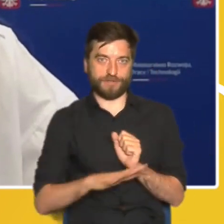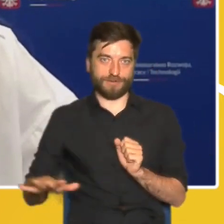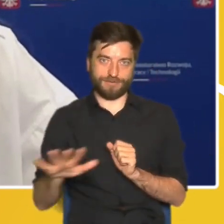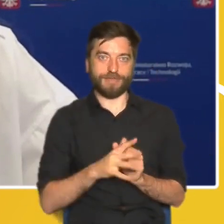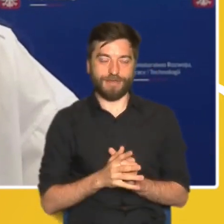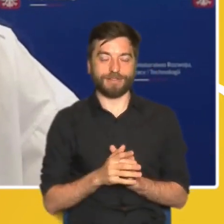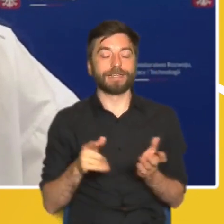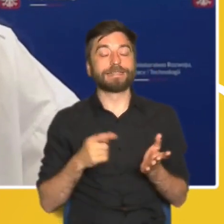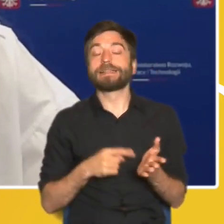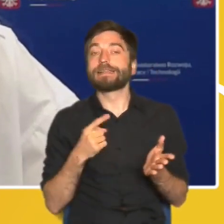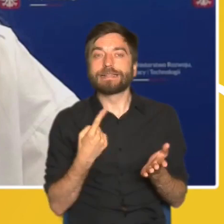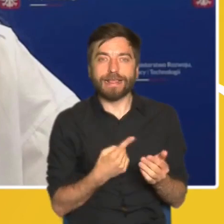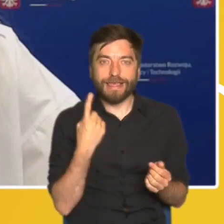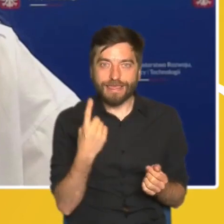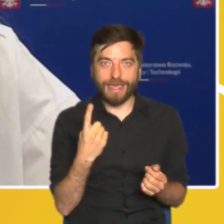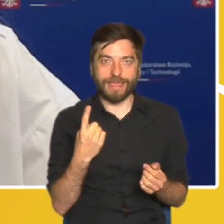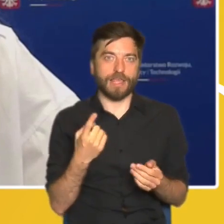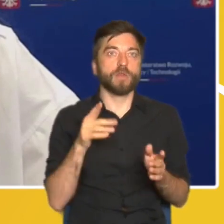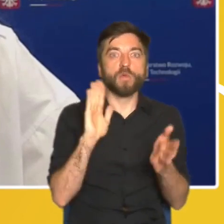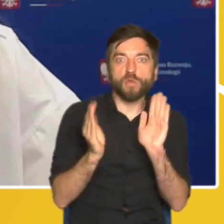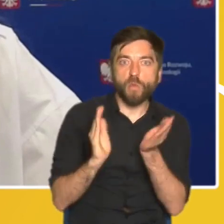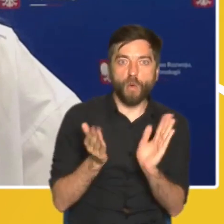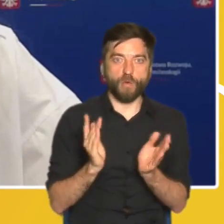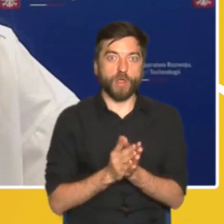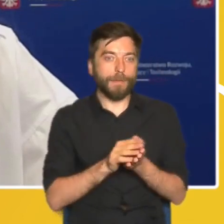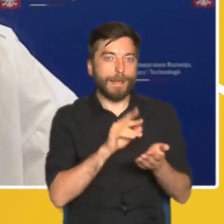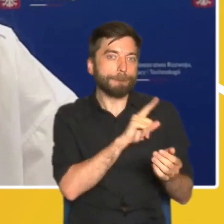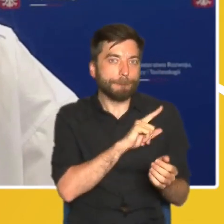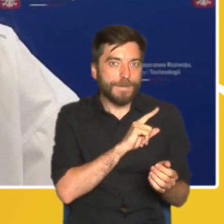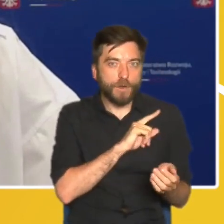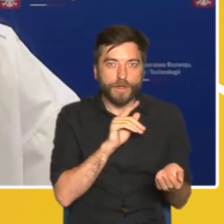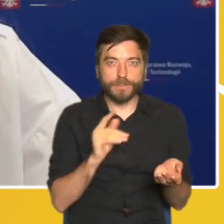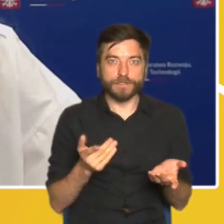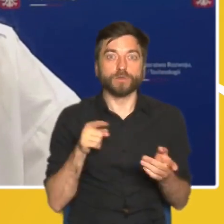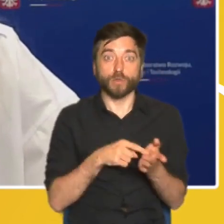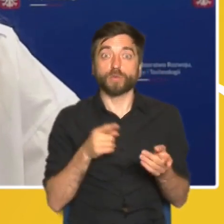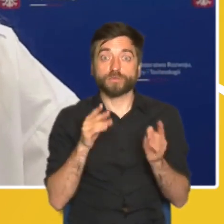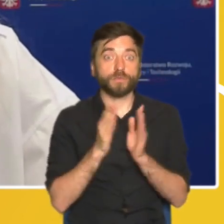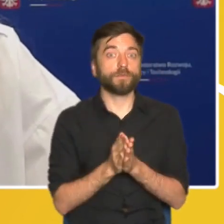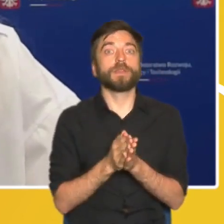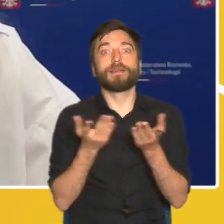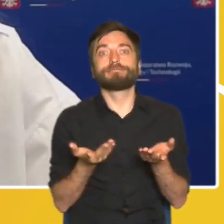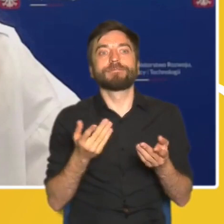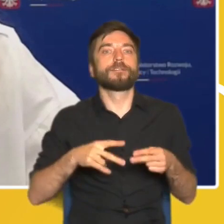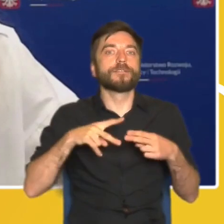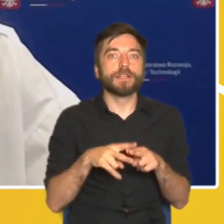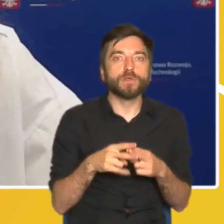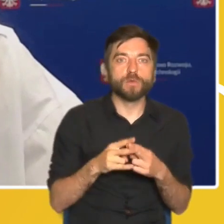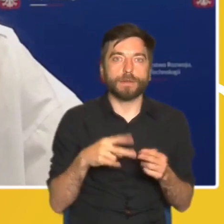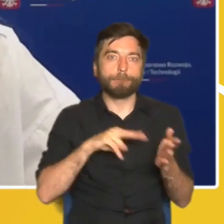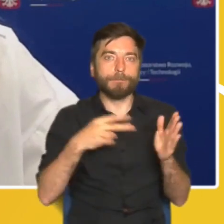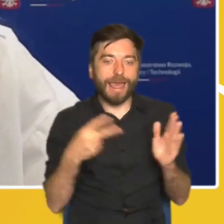sposobem na odzyskanie kontroli nad suburbanizacją są skuteczne instrumenty planowania